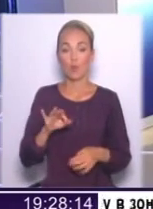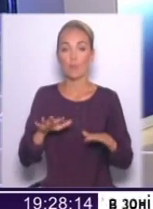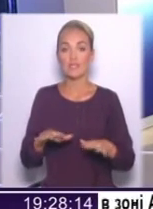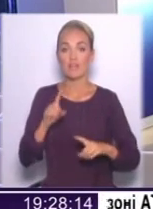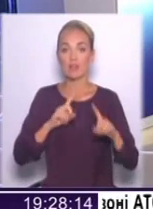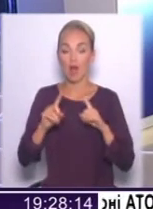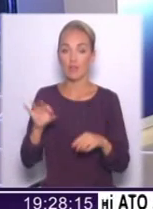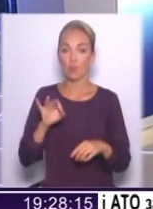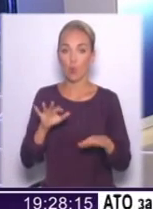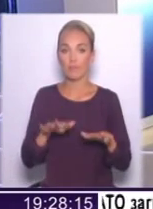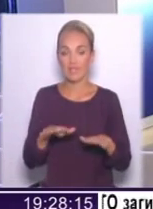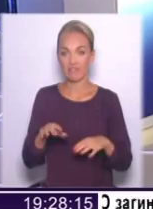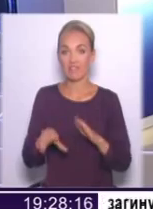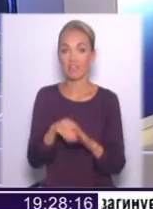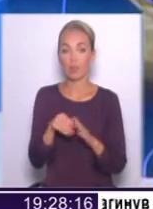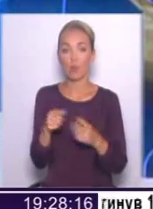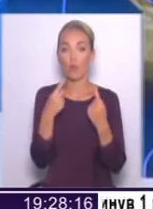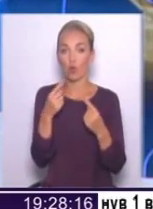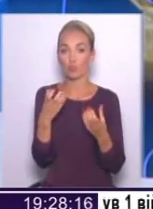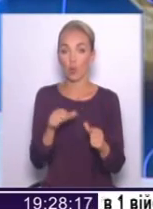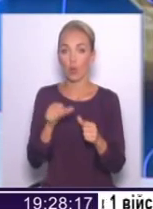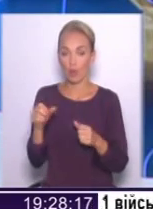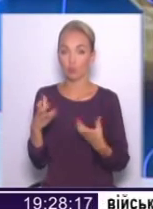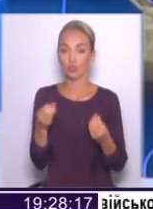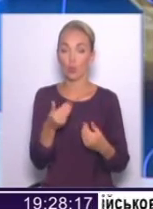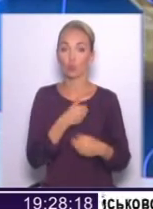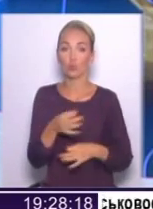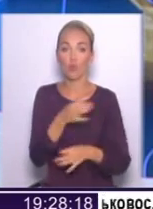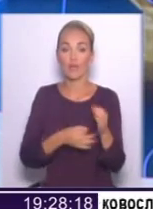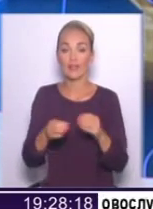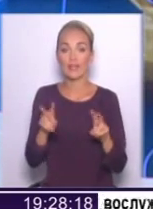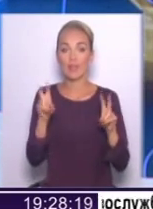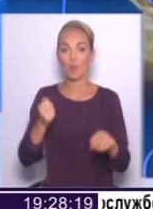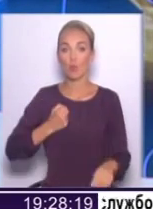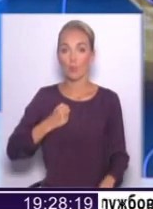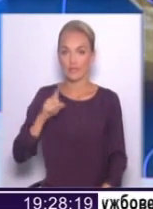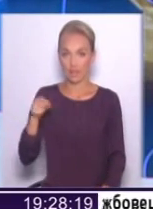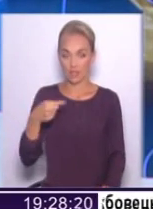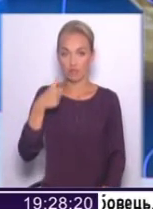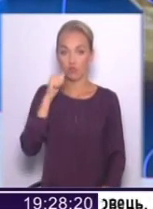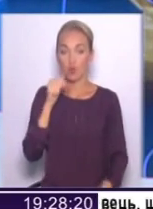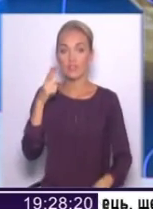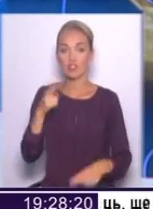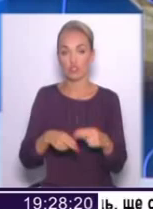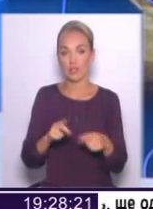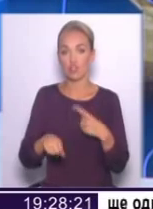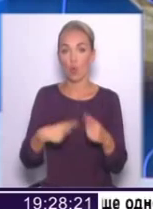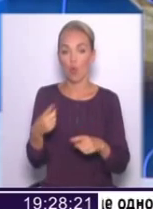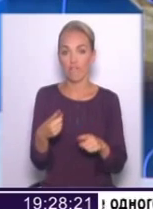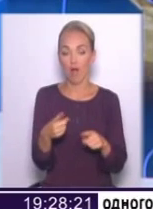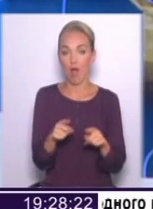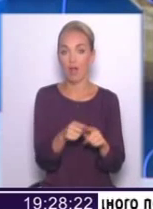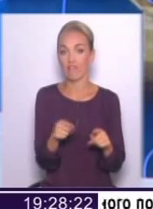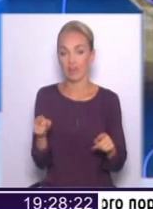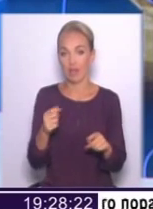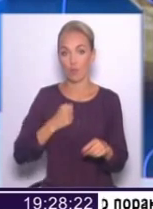місцеві вибори ще поговоримо окремо, а я хочу поговорити з вами ще тему мобілізації. Вчора закінчилася чергова хвиля мобілізації, сьогодні